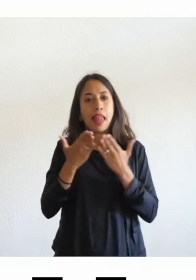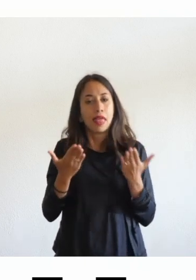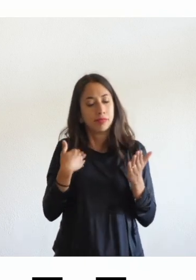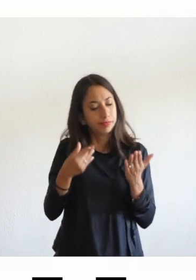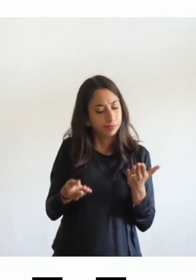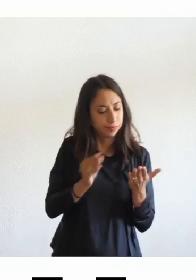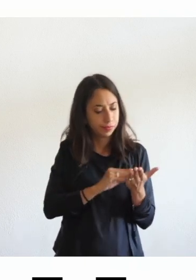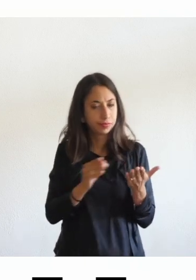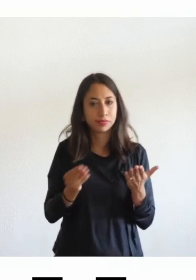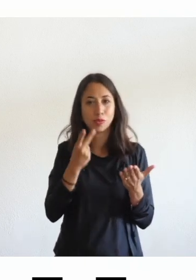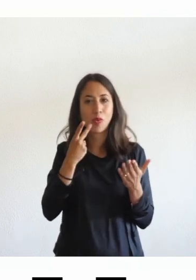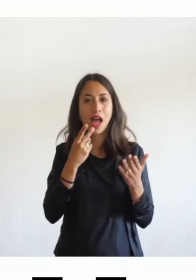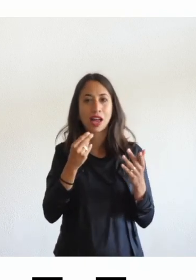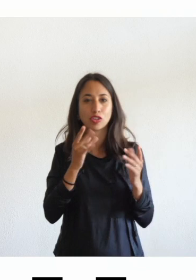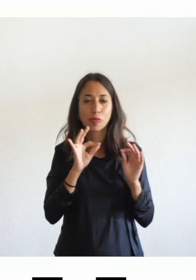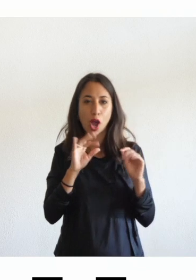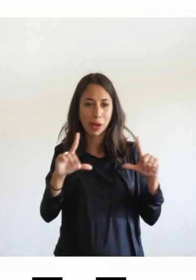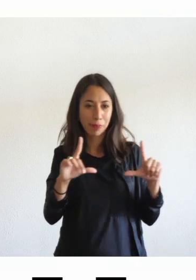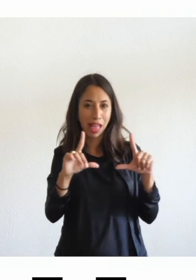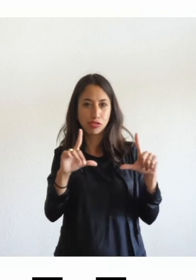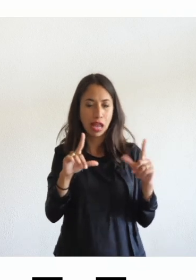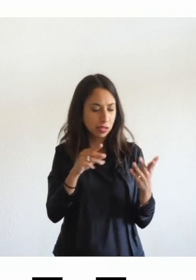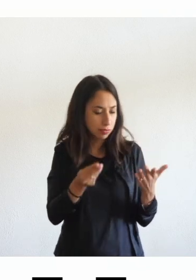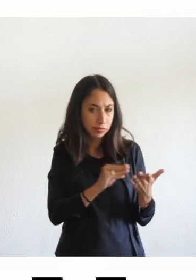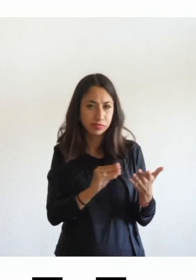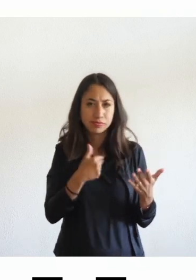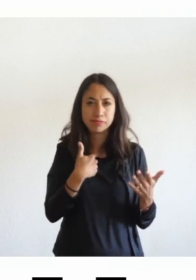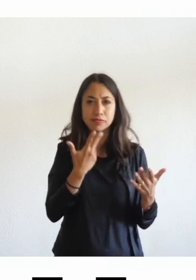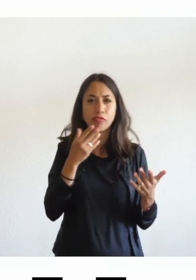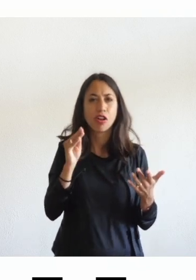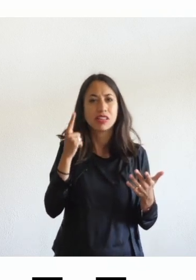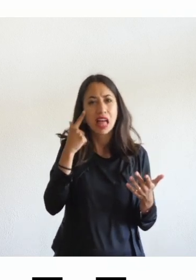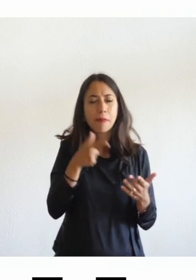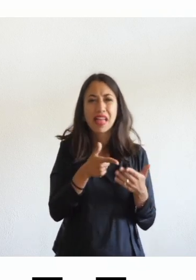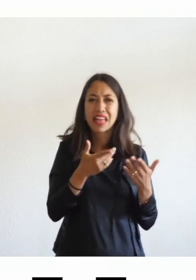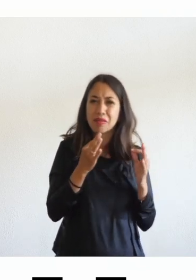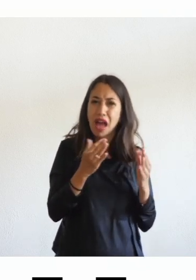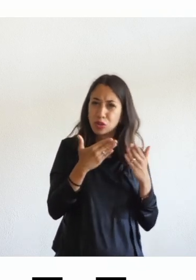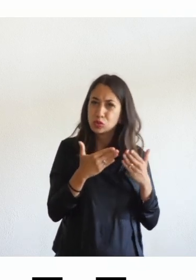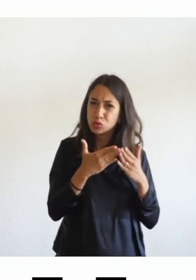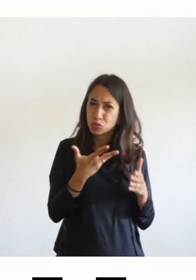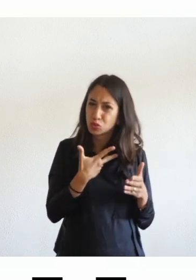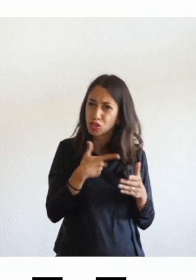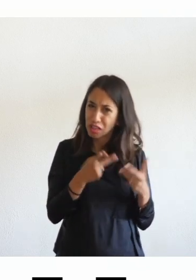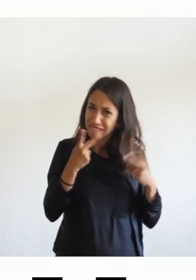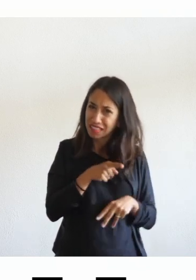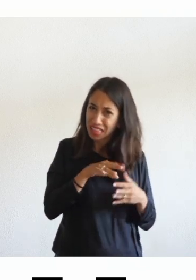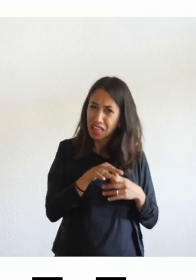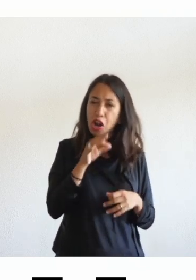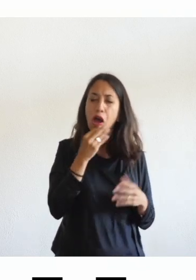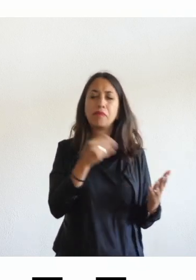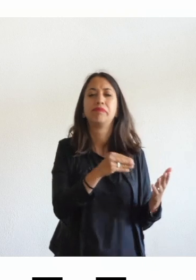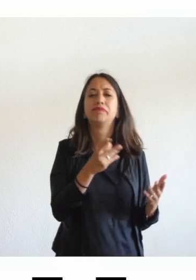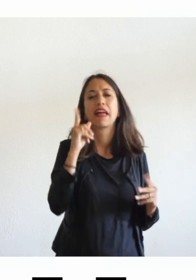guardo le impaginazioni e mi chiedo ma c'è uno studio reale su questa impaginazione o qualcuno l'ha messo lì perché è bello